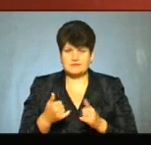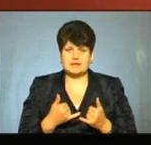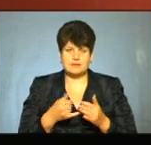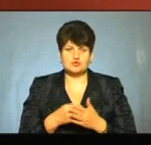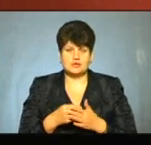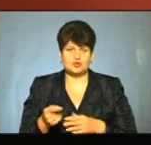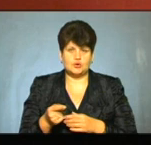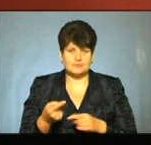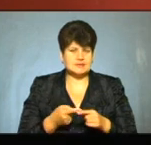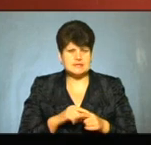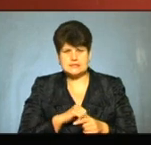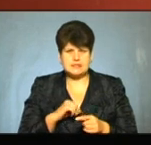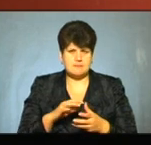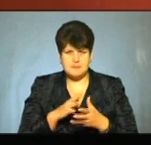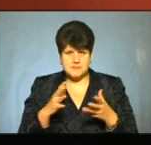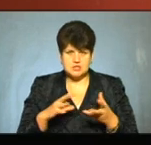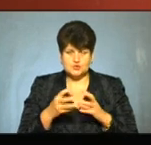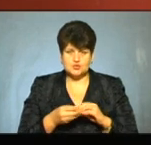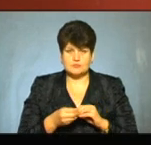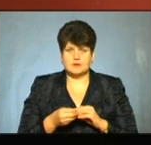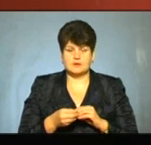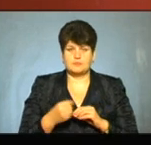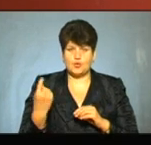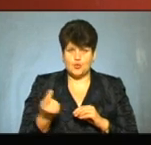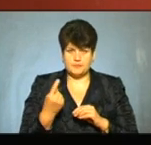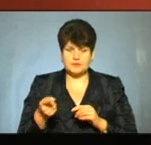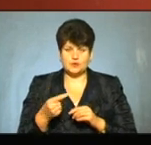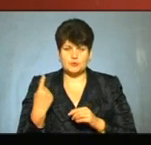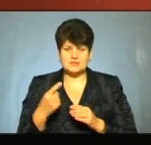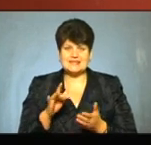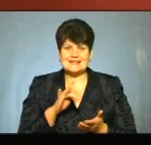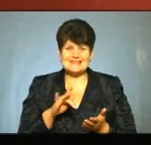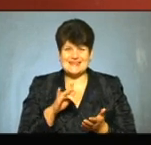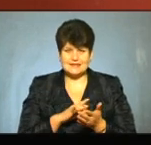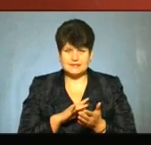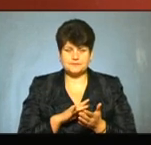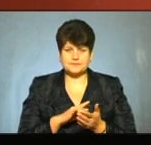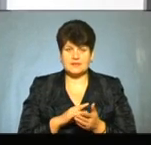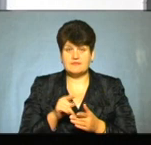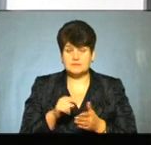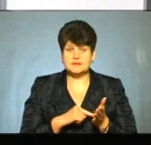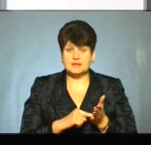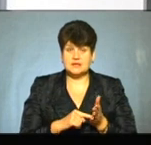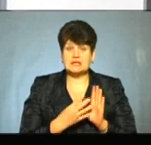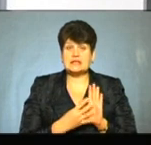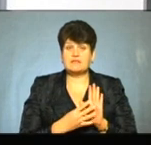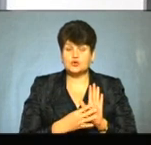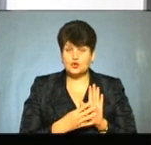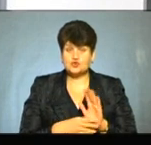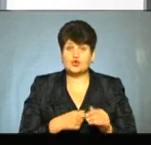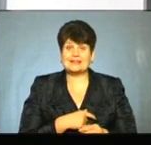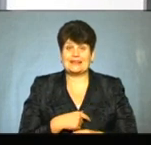Тернополя. Це, напевно, найбільша сума по всій області, тому що місто Тернопіль обласний центр. І він зазначив, що 90